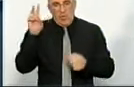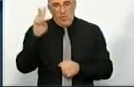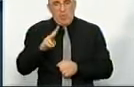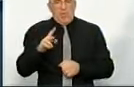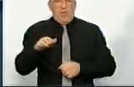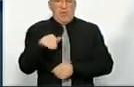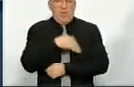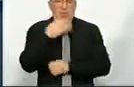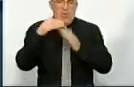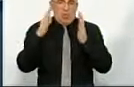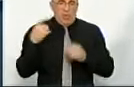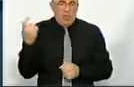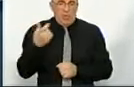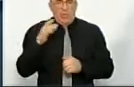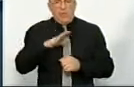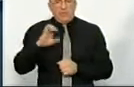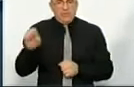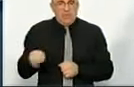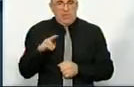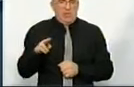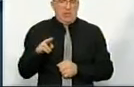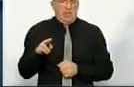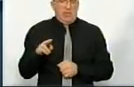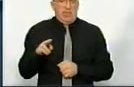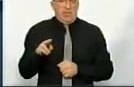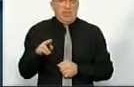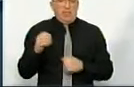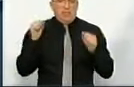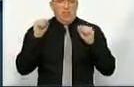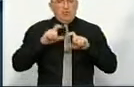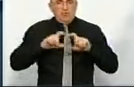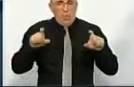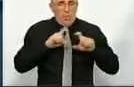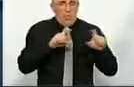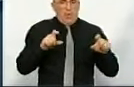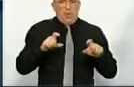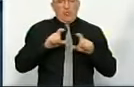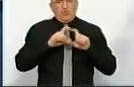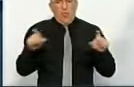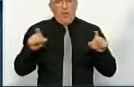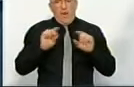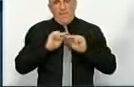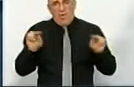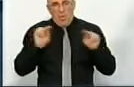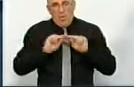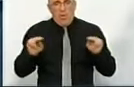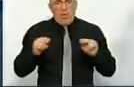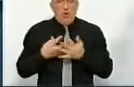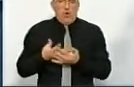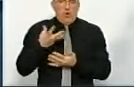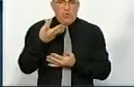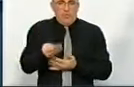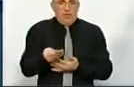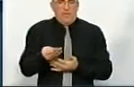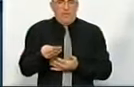господарство, дитячі садочки, спортивні школи, школи естетичного виховання, доплати